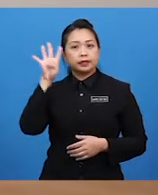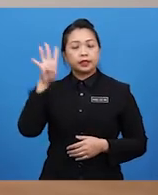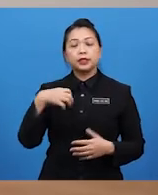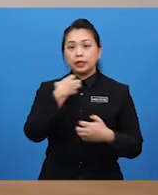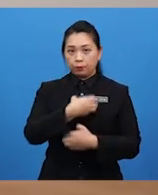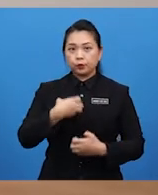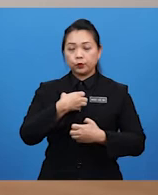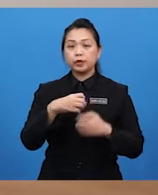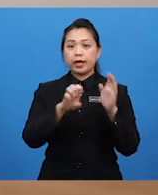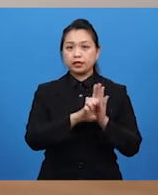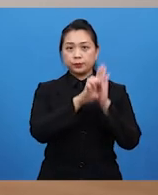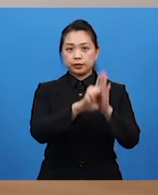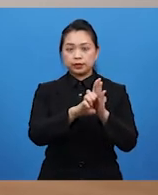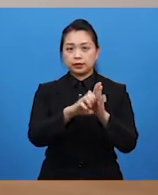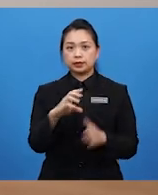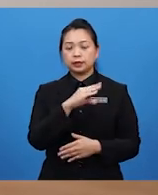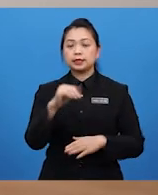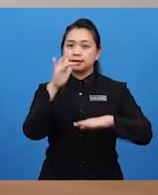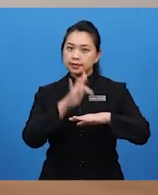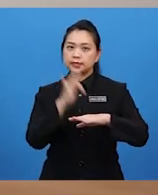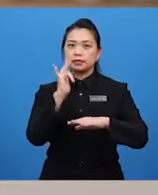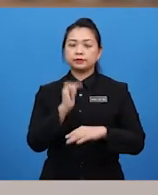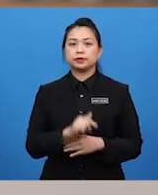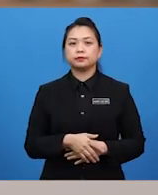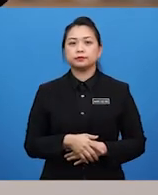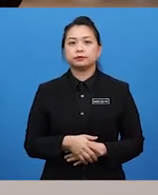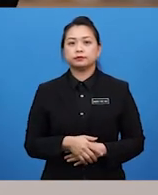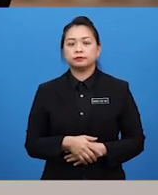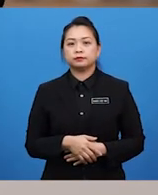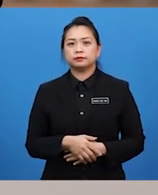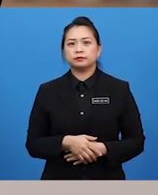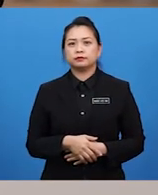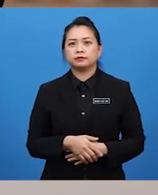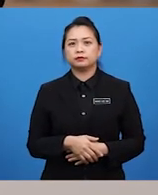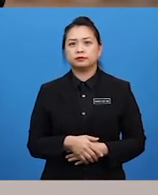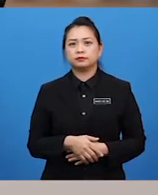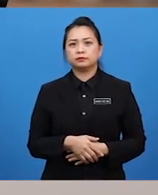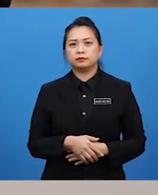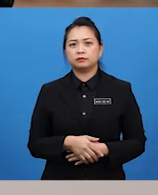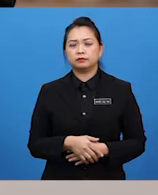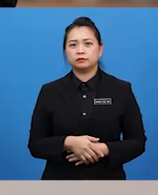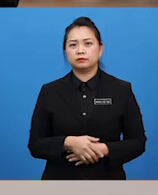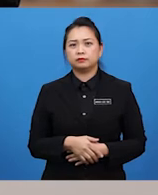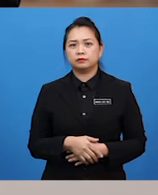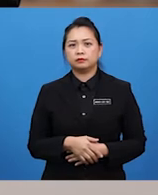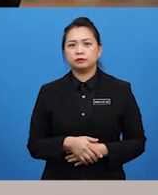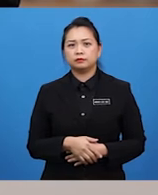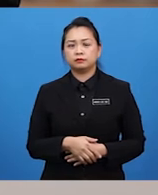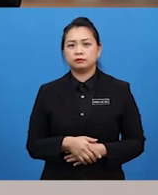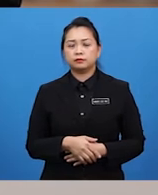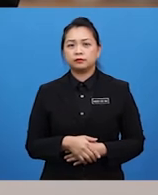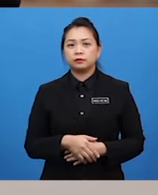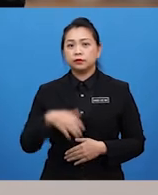ekspresi dan juga sensitiviti. Panjang betul penolakan Cikgu Don. Tetapi Cikgu Don